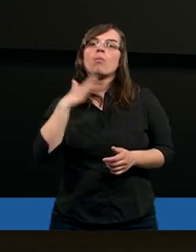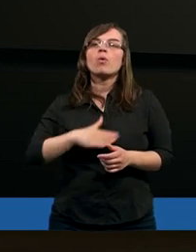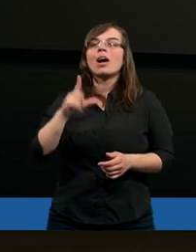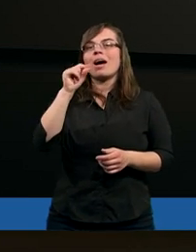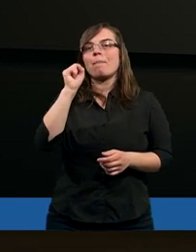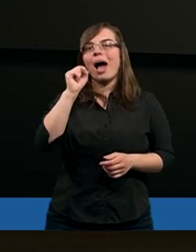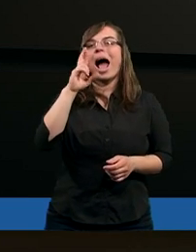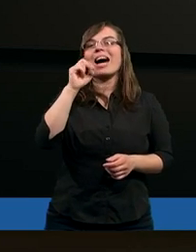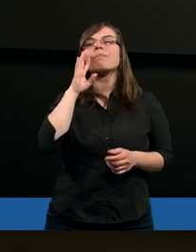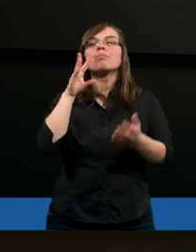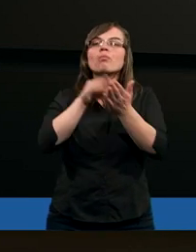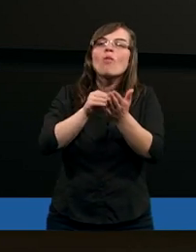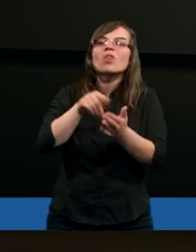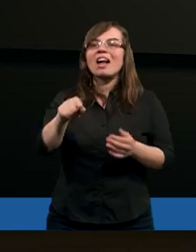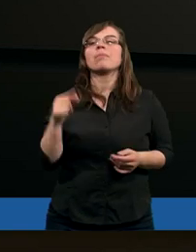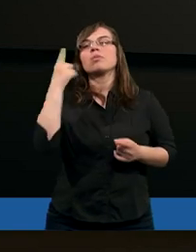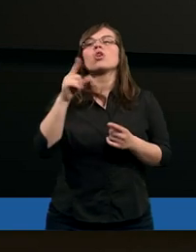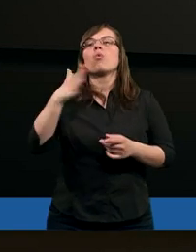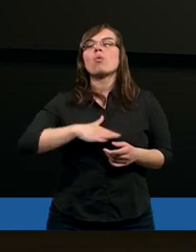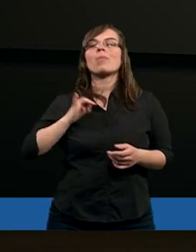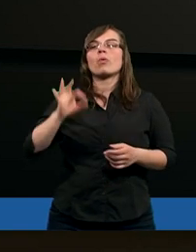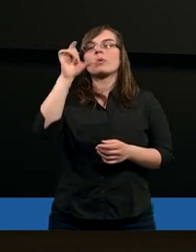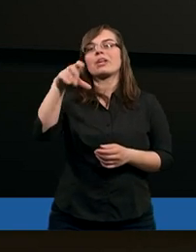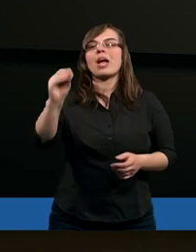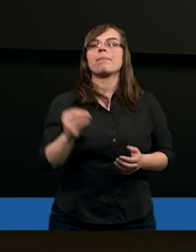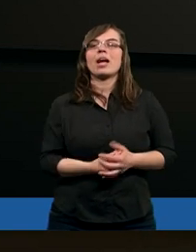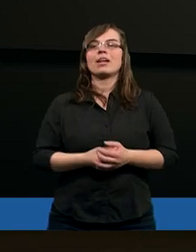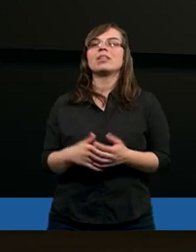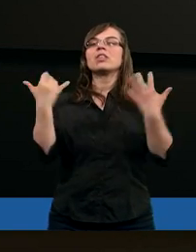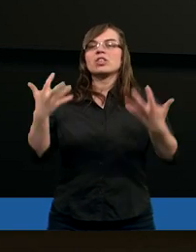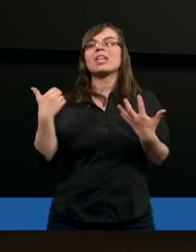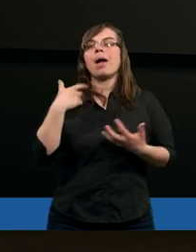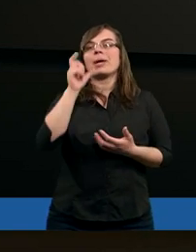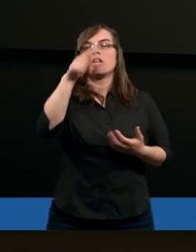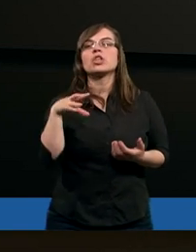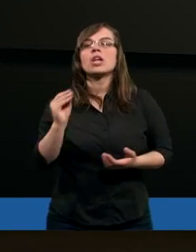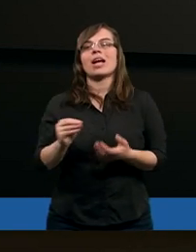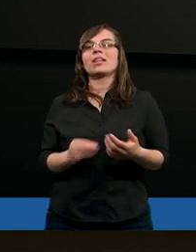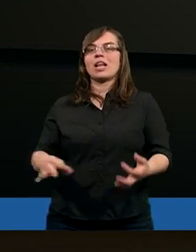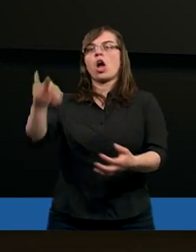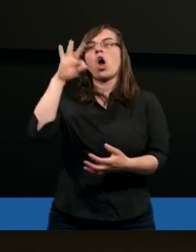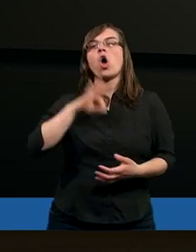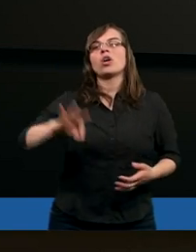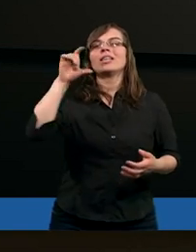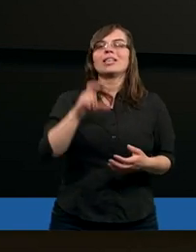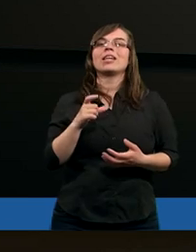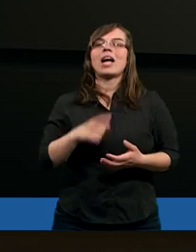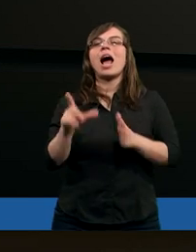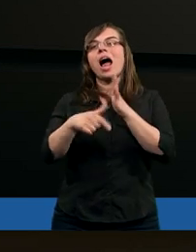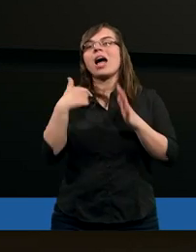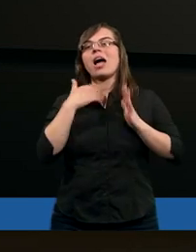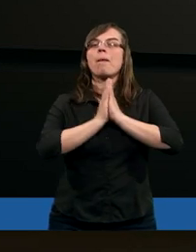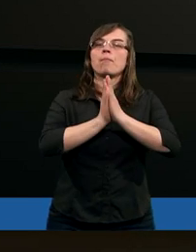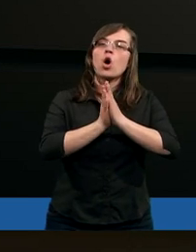parafrazuję te myśli, upodobał sobie ciebie i chciałby cię odzyskać.